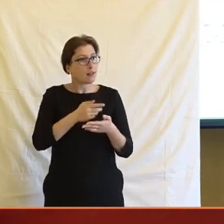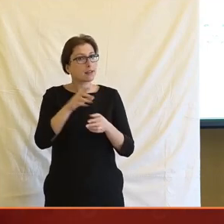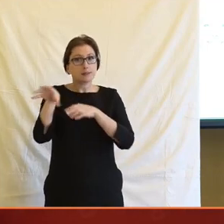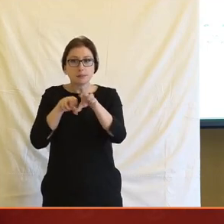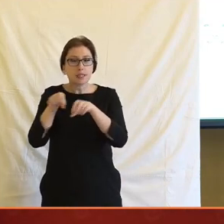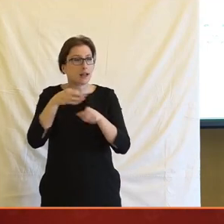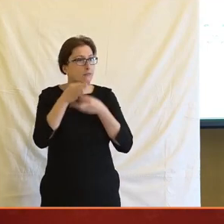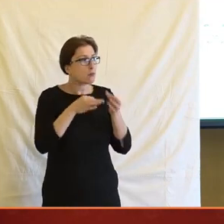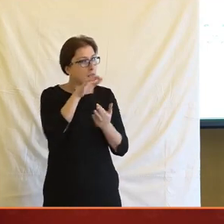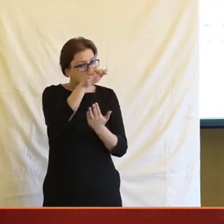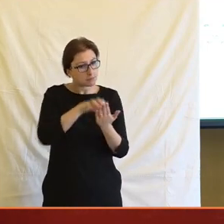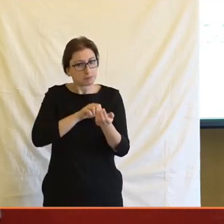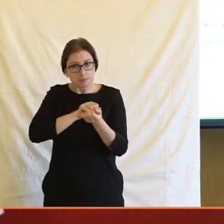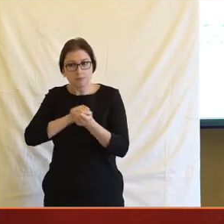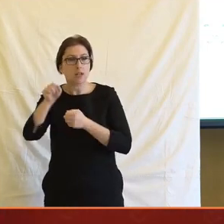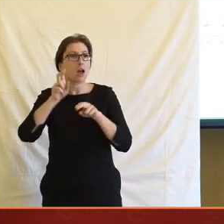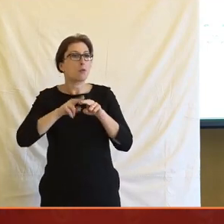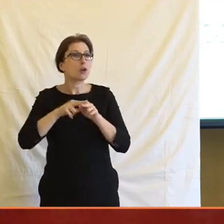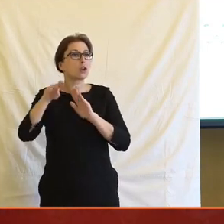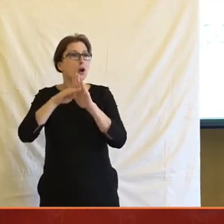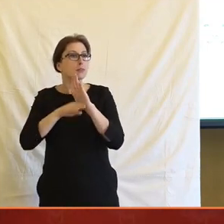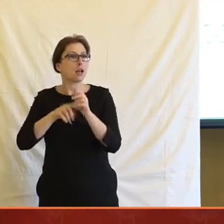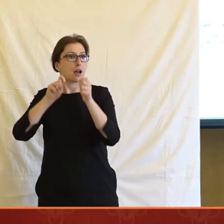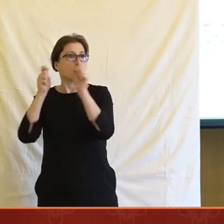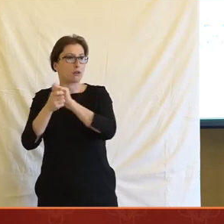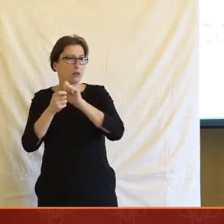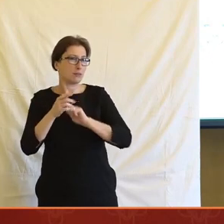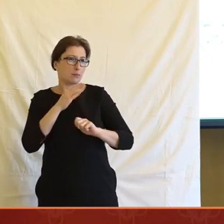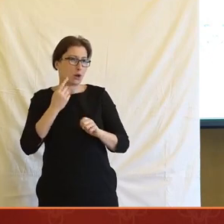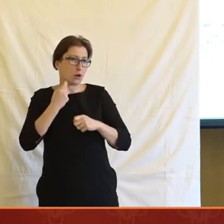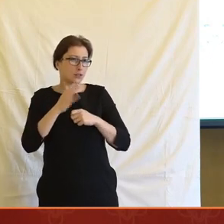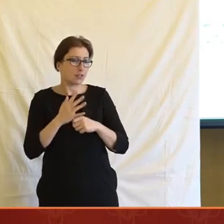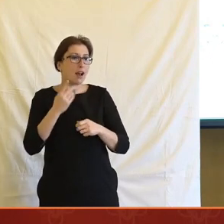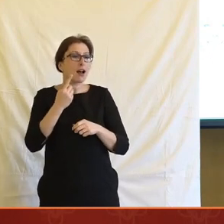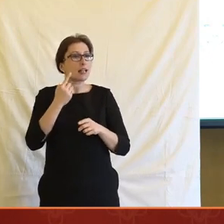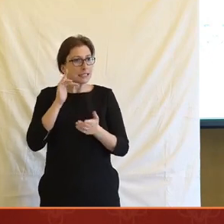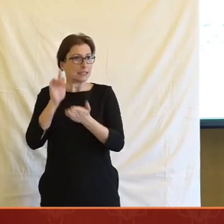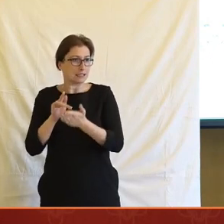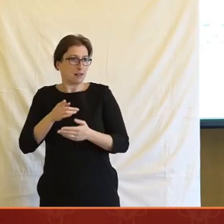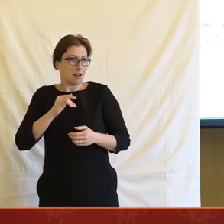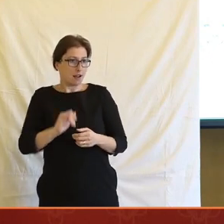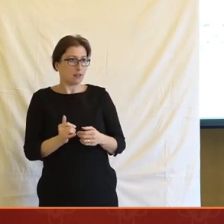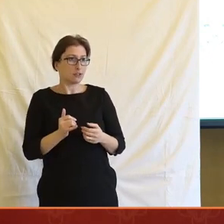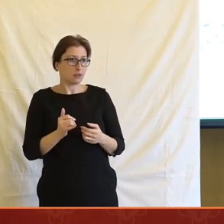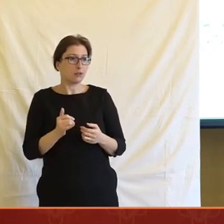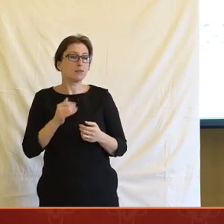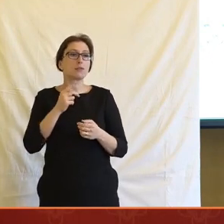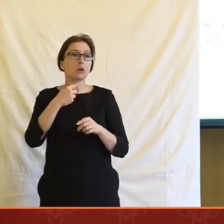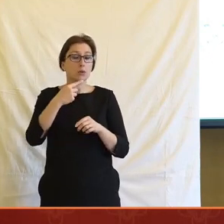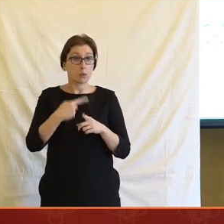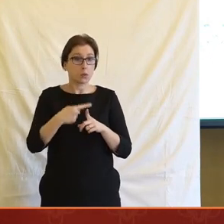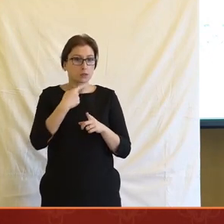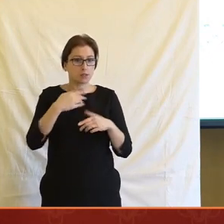praxi zavedenou, která je škodlivá, kterou my kritizujeme, ale tohle by nějak plus minus měly být i cíle. Bohužel jsou to cíle jako špatně